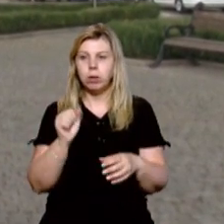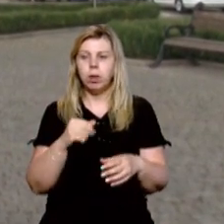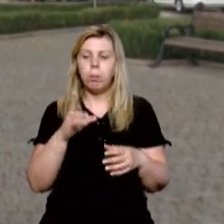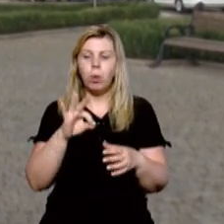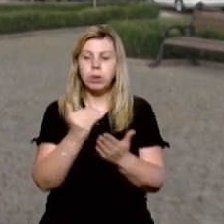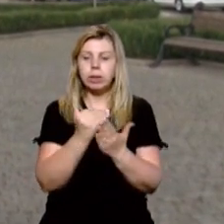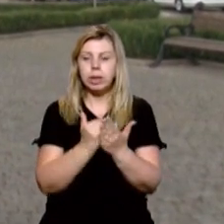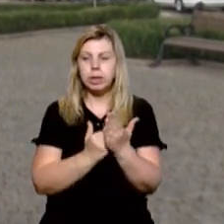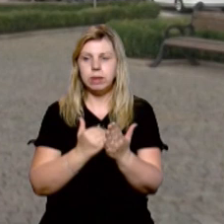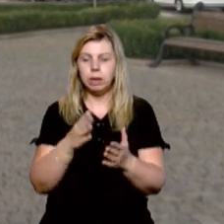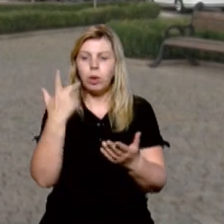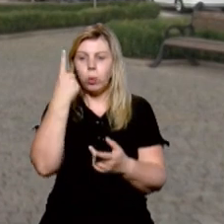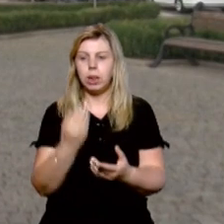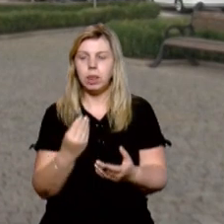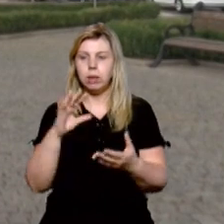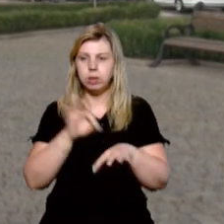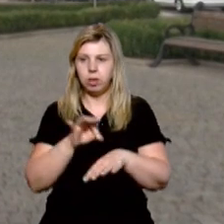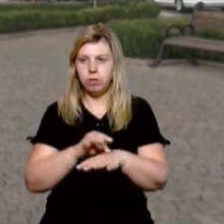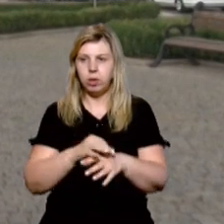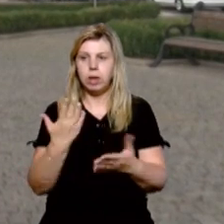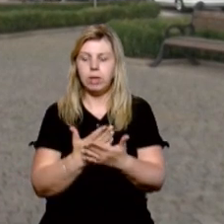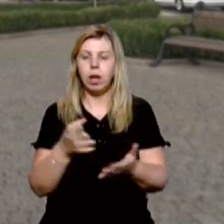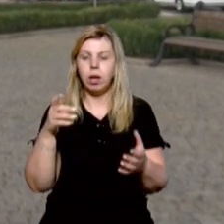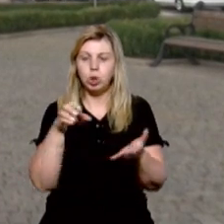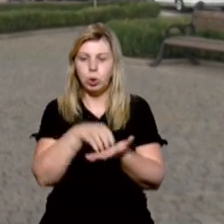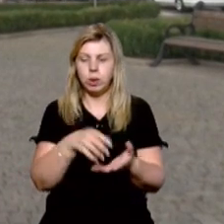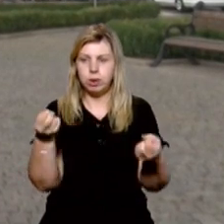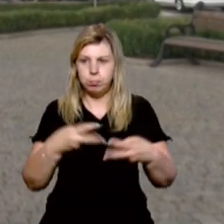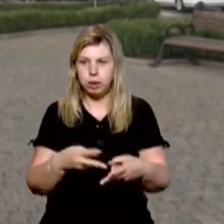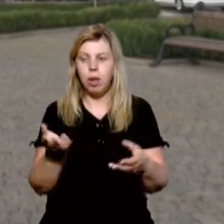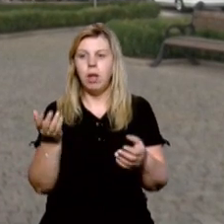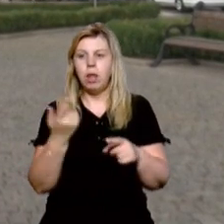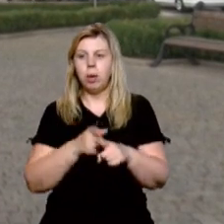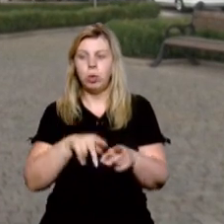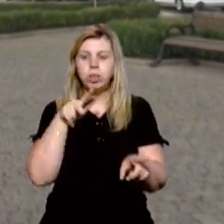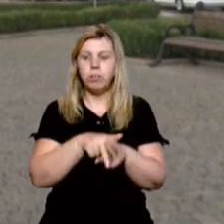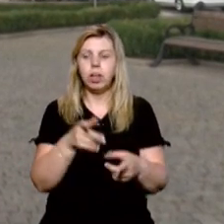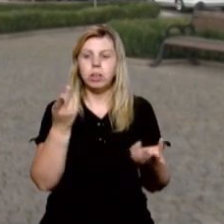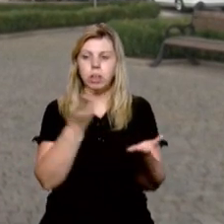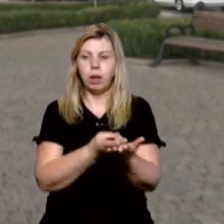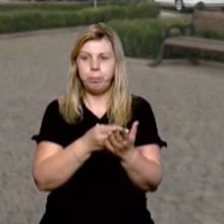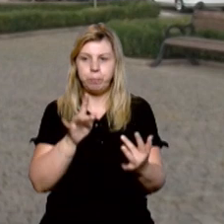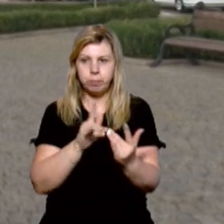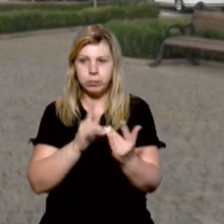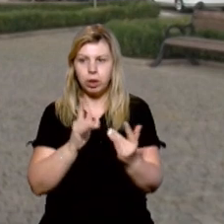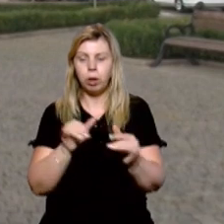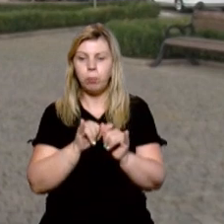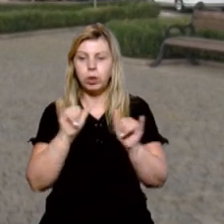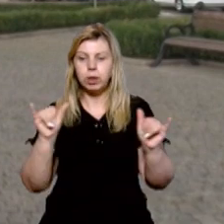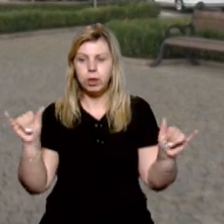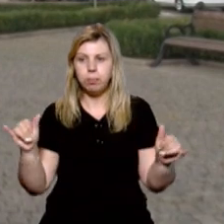по статистіки інфікованих за день. Маємо відповідні критерії по інцидентності, по завантаженості ліжок, по динаміці